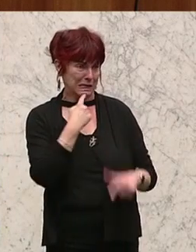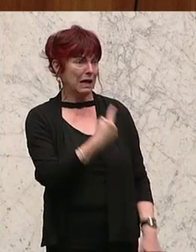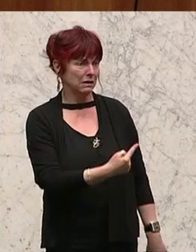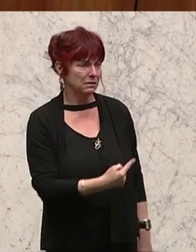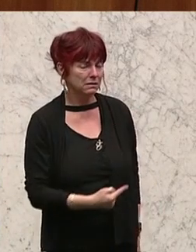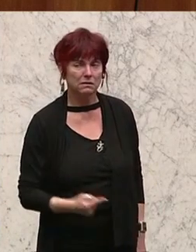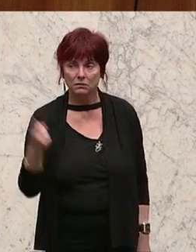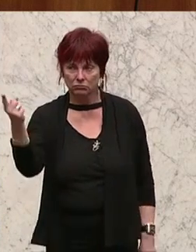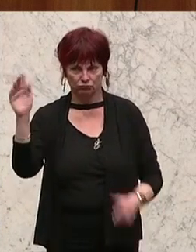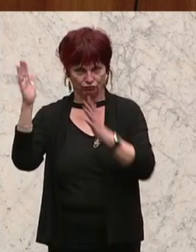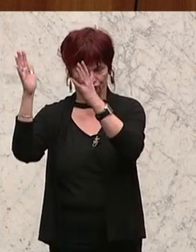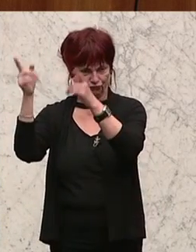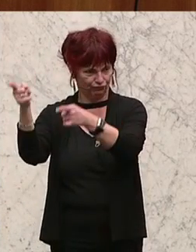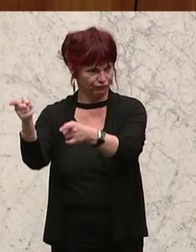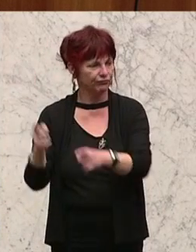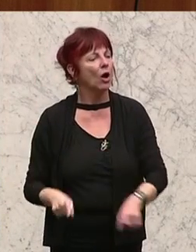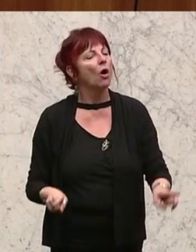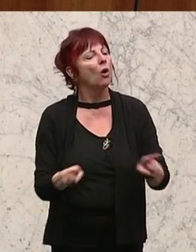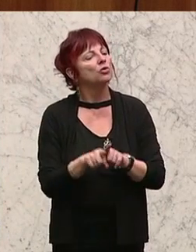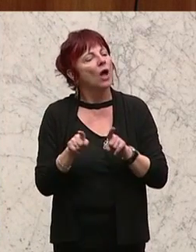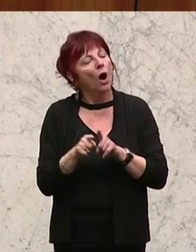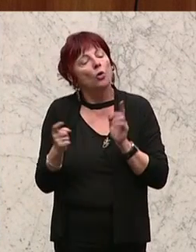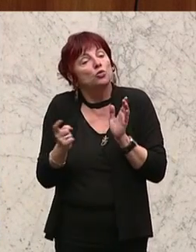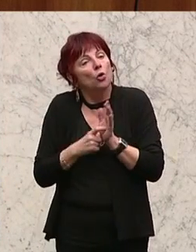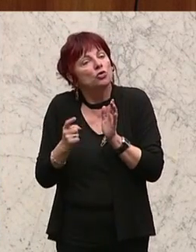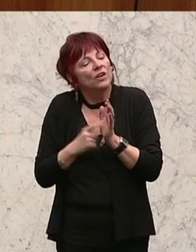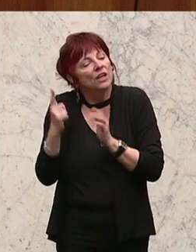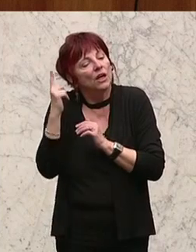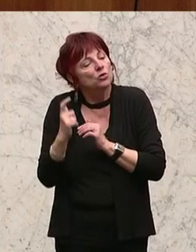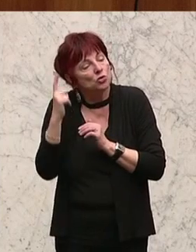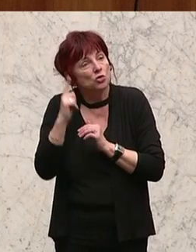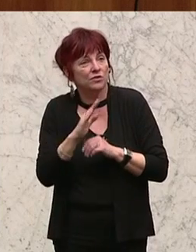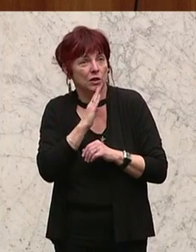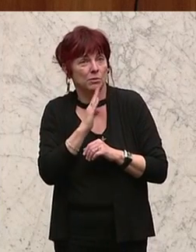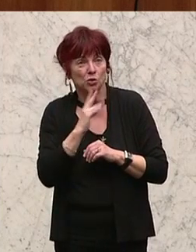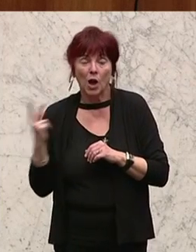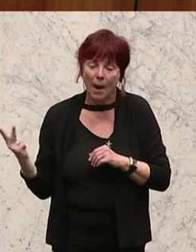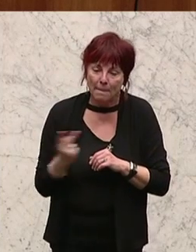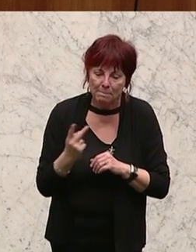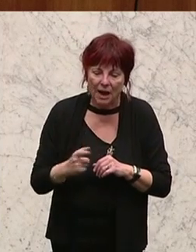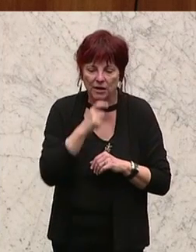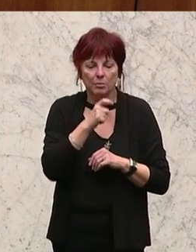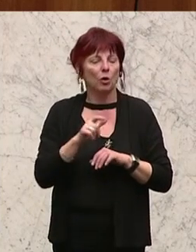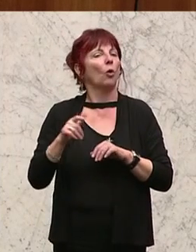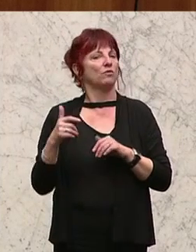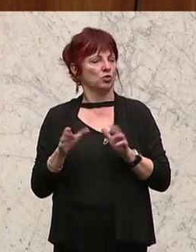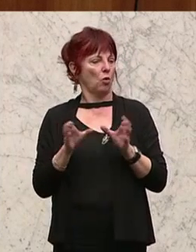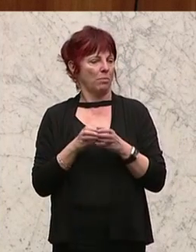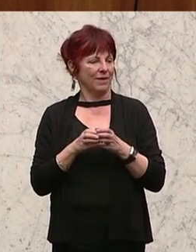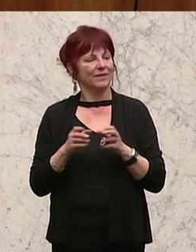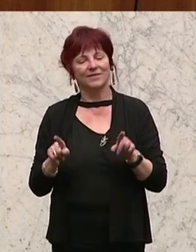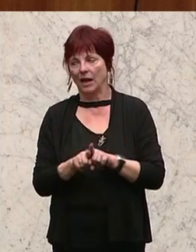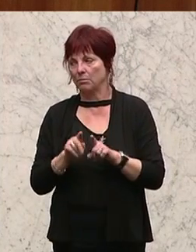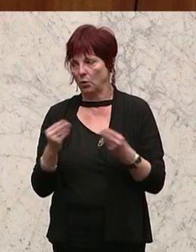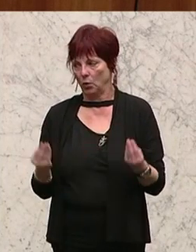Und der notwendige Zuschuss zu den Pensionen hat bei beiden Berufsgruppen den gleichen Grund. Die Zahl der aktiven Erwerbstätigen wird immer kleiner.